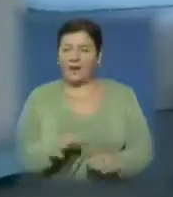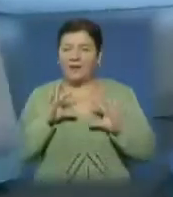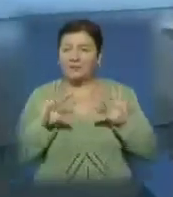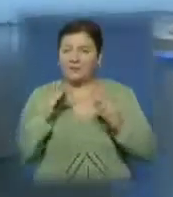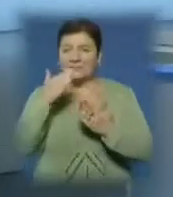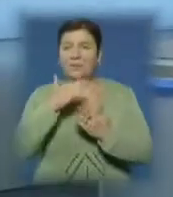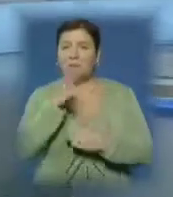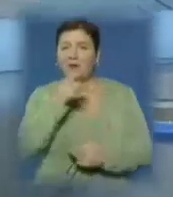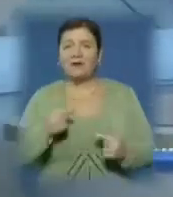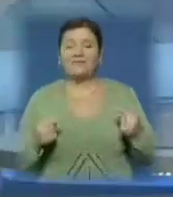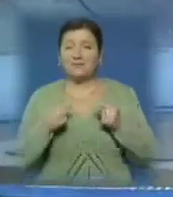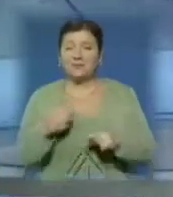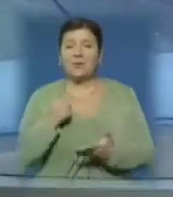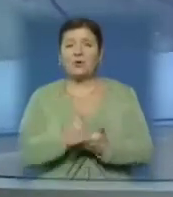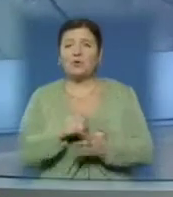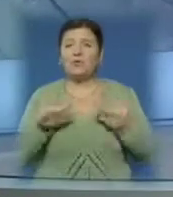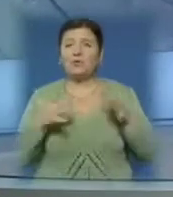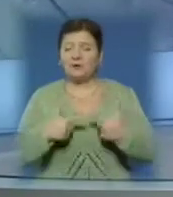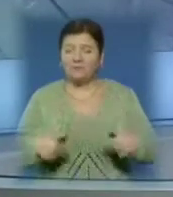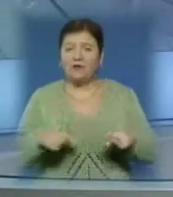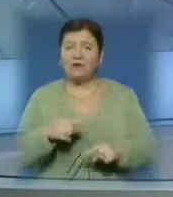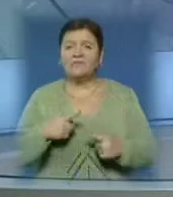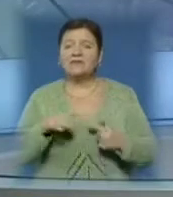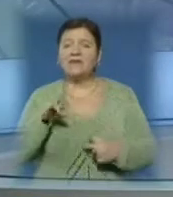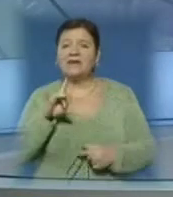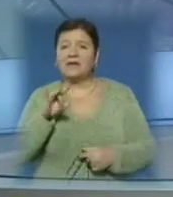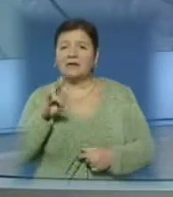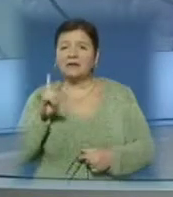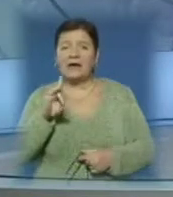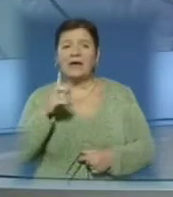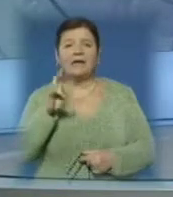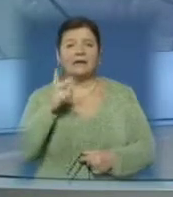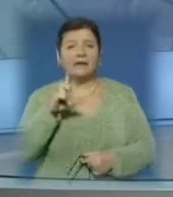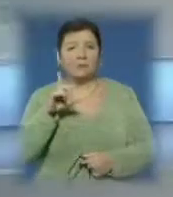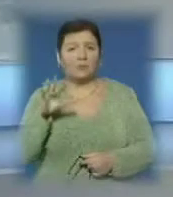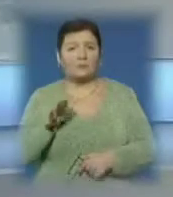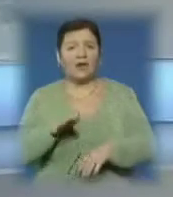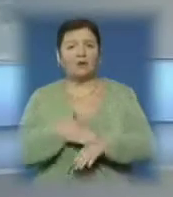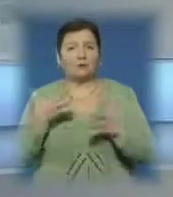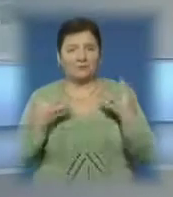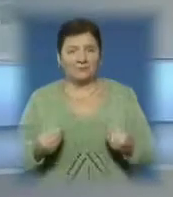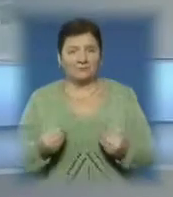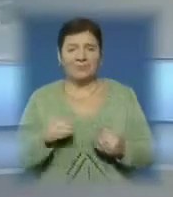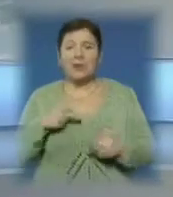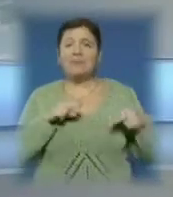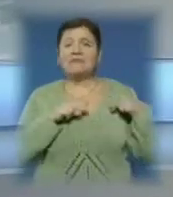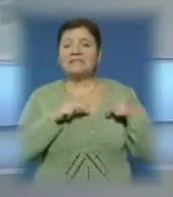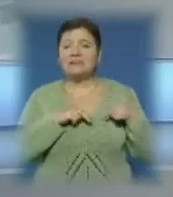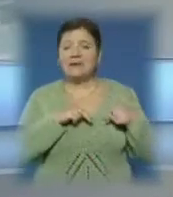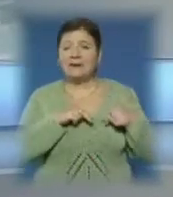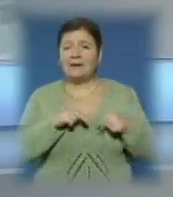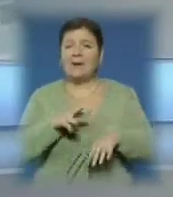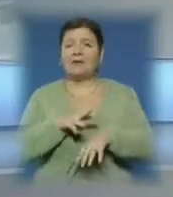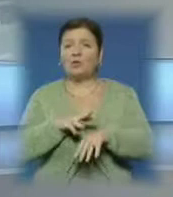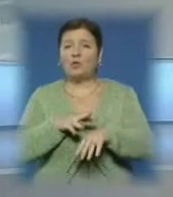Інформаційна програма «Вчасно» про головні події краю на цю годину. У студії Мар'яна Лошакин та Ля Булеця. Доброго дня. Працівники патрульної служби